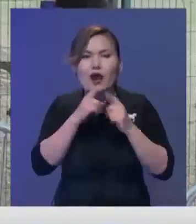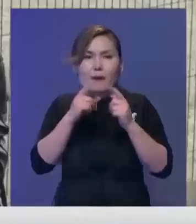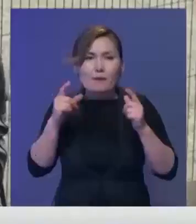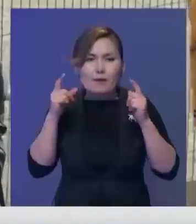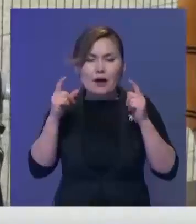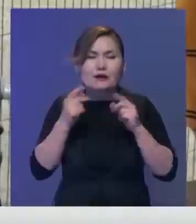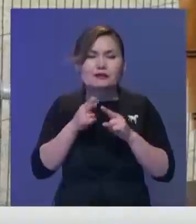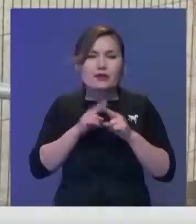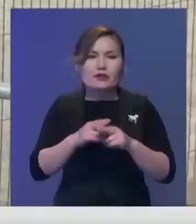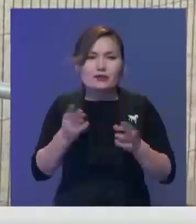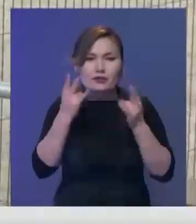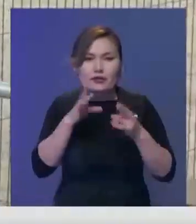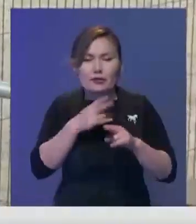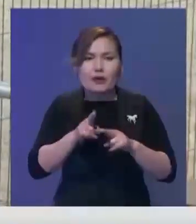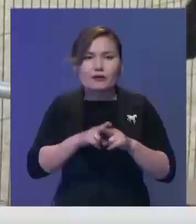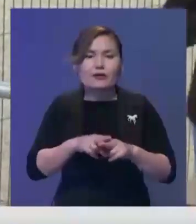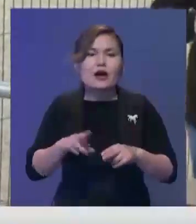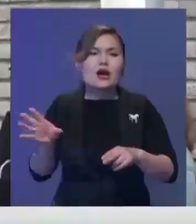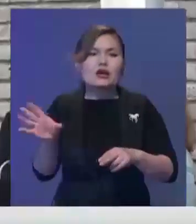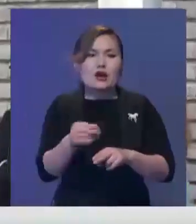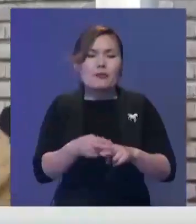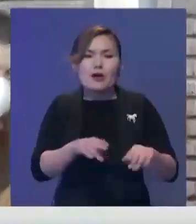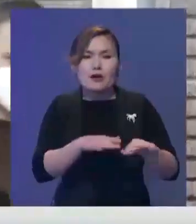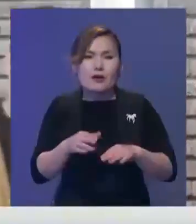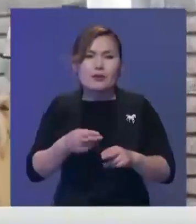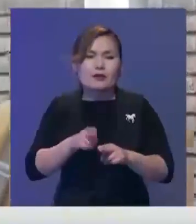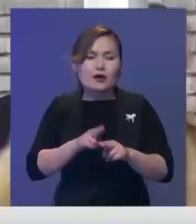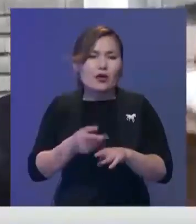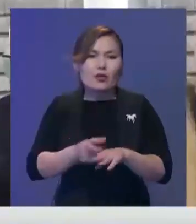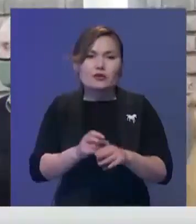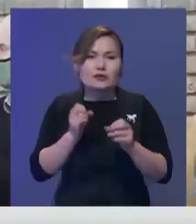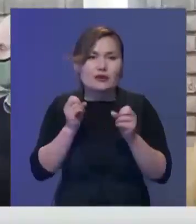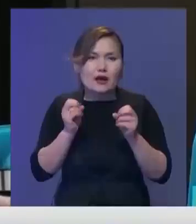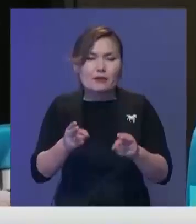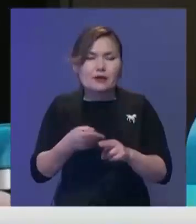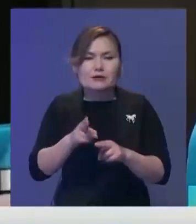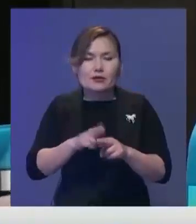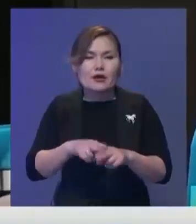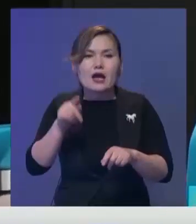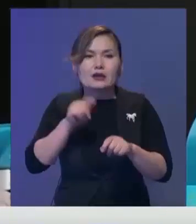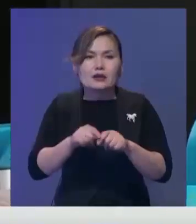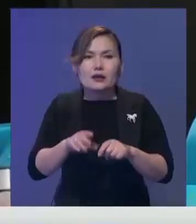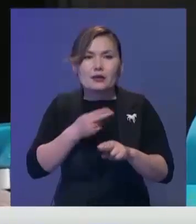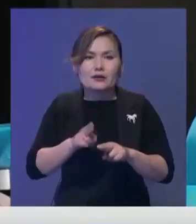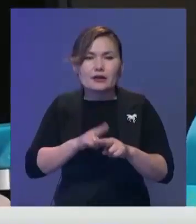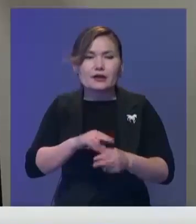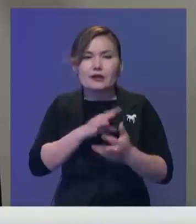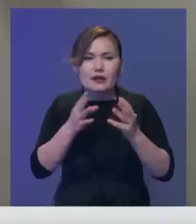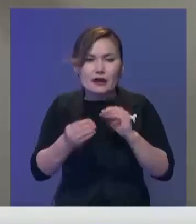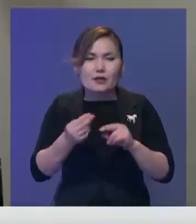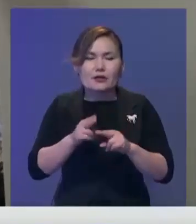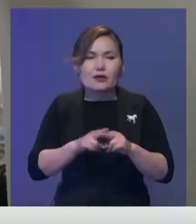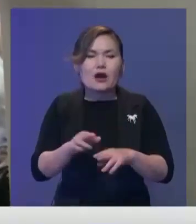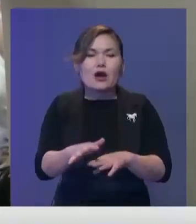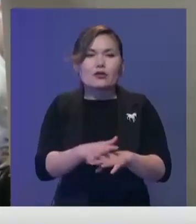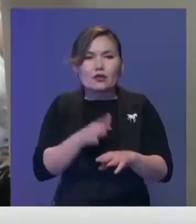берілмен. Бұйымдастырушылар осылайша жақпай шараларды өткізудің қаншалықты қауіпсіз екенін тек серіп көрмек. Бірақ оның нәтижесін